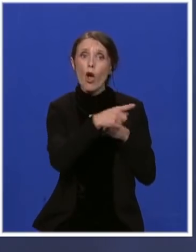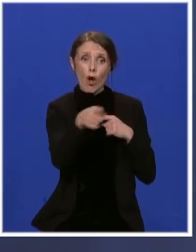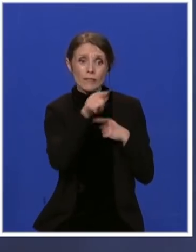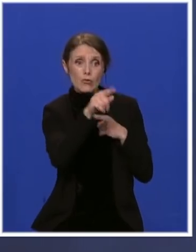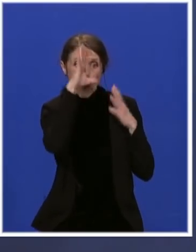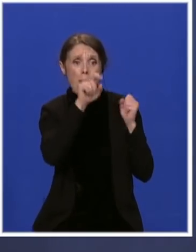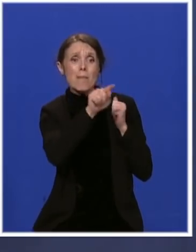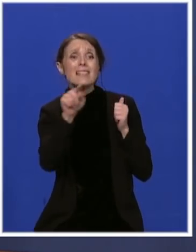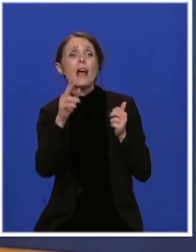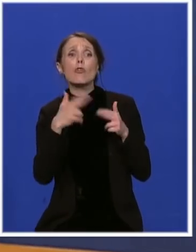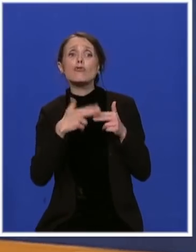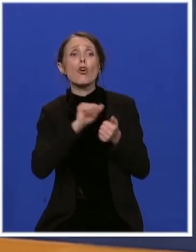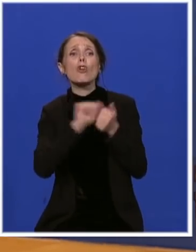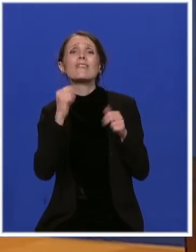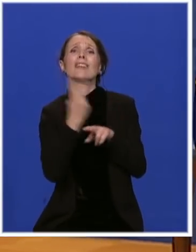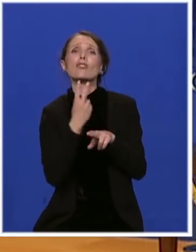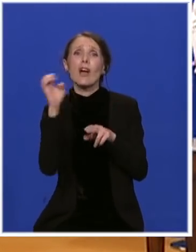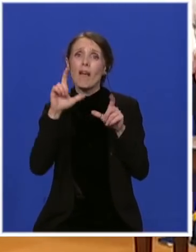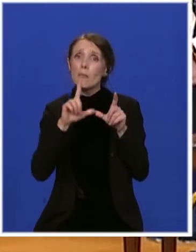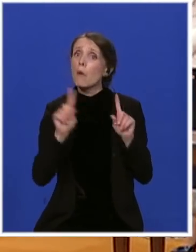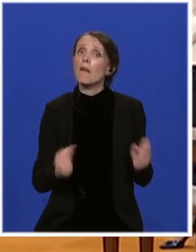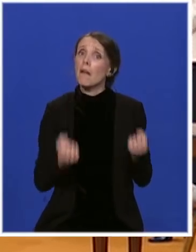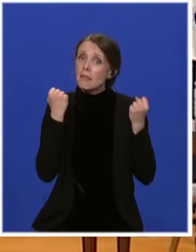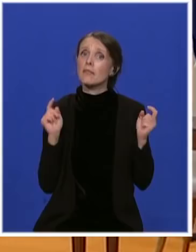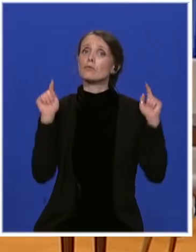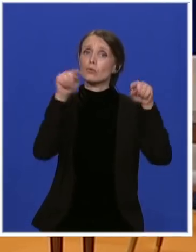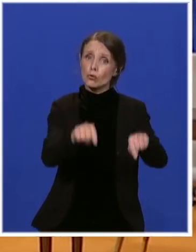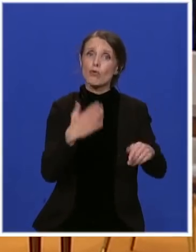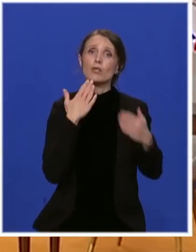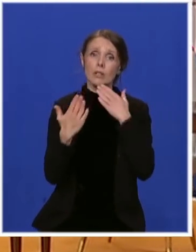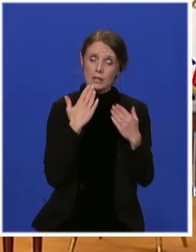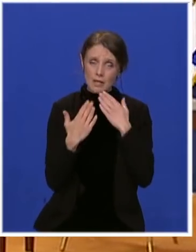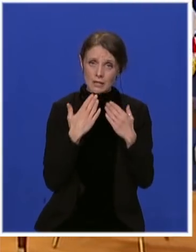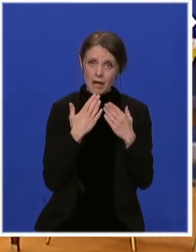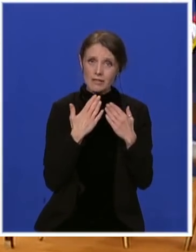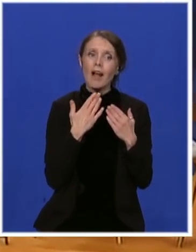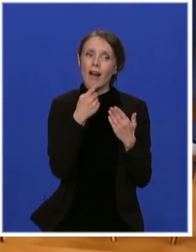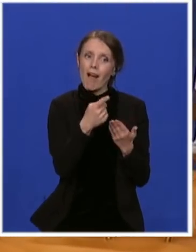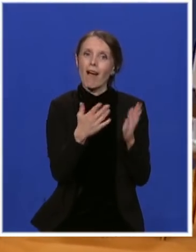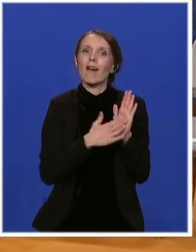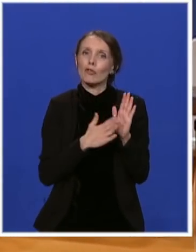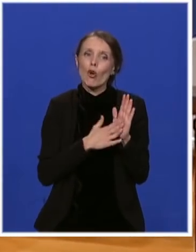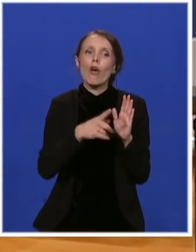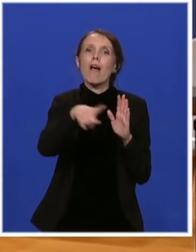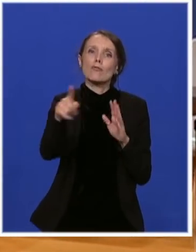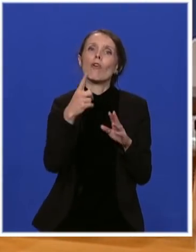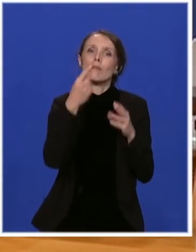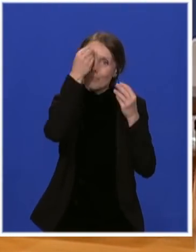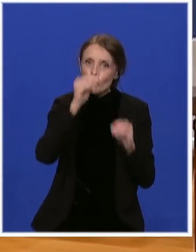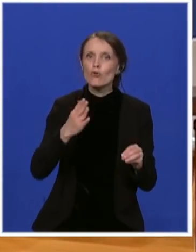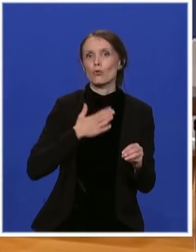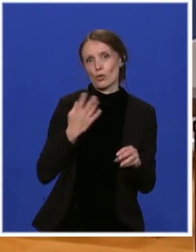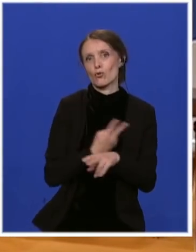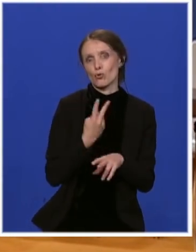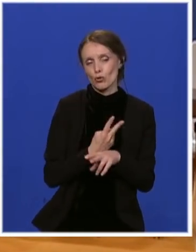unije, nije im bilo teško da prisustu u ovom današnjem sastanku i to pokazuje njihovo poštovanje prema našoj zemlji i ja